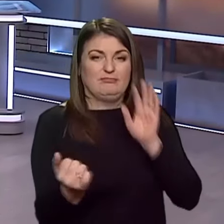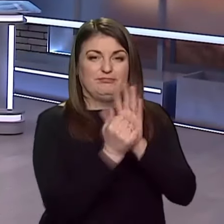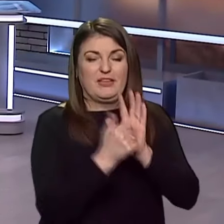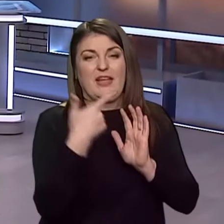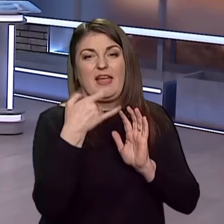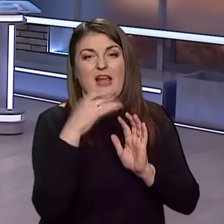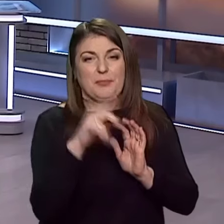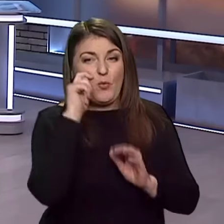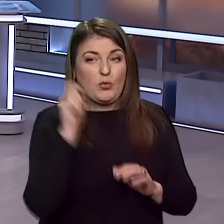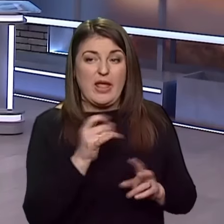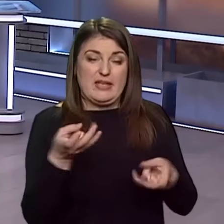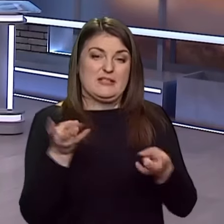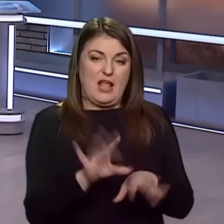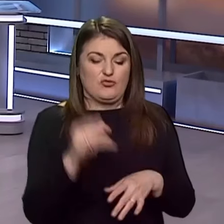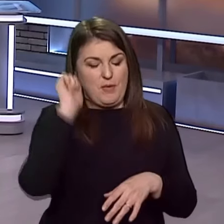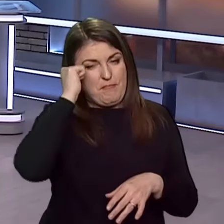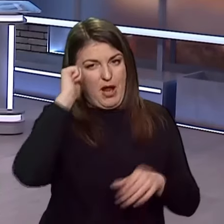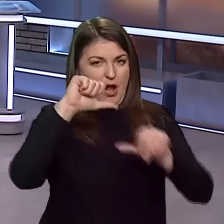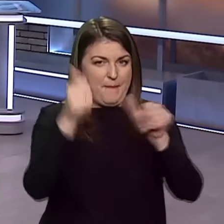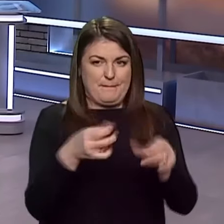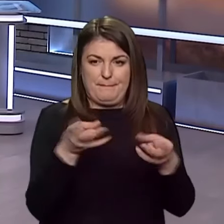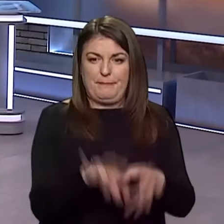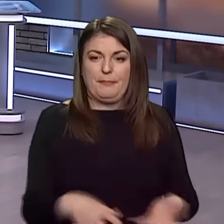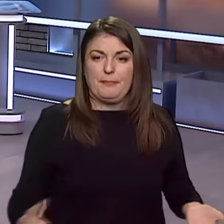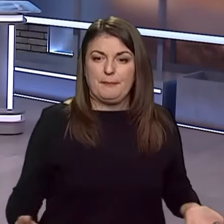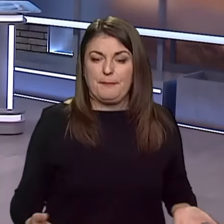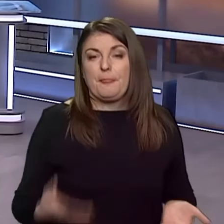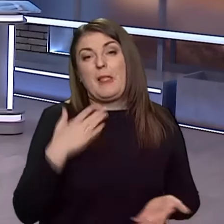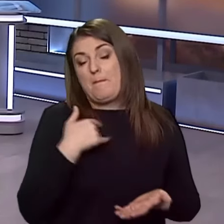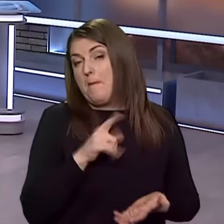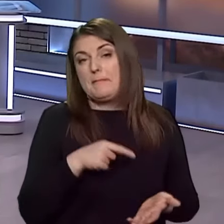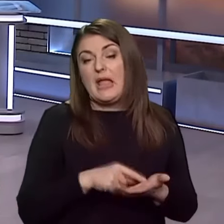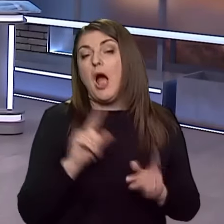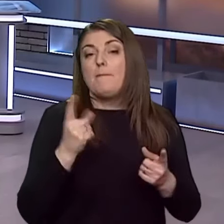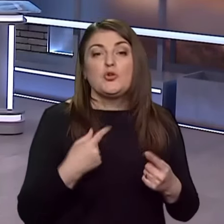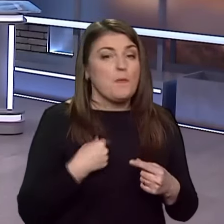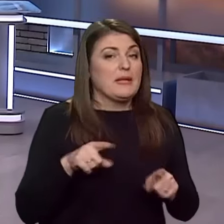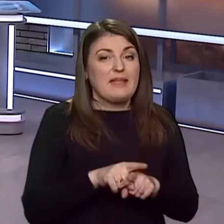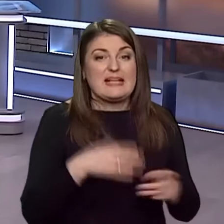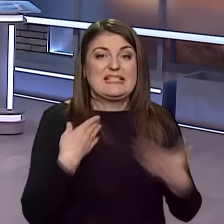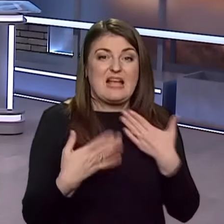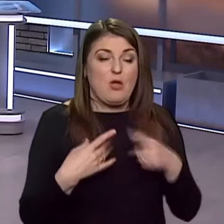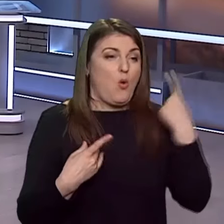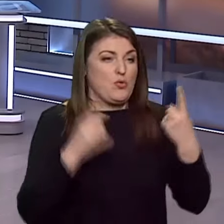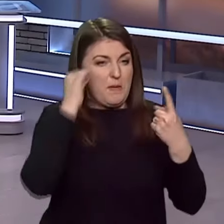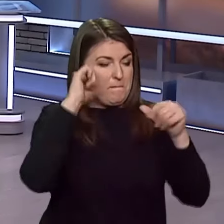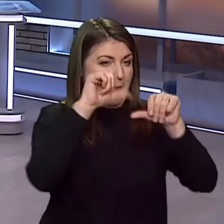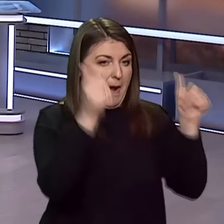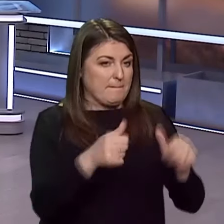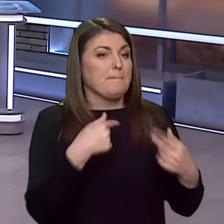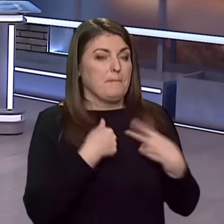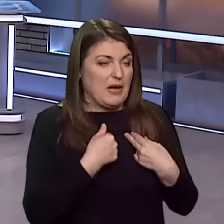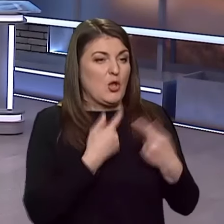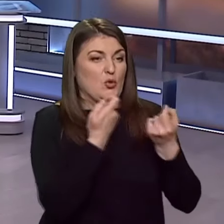України і залишили його як пам'ятник. Моє питання про те, чому ми так ставимося одні пам'ятки,